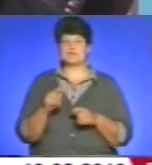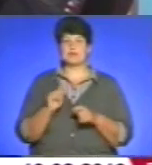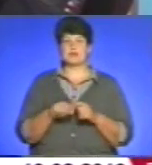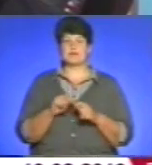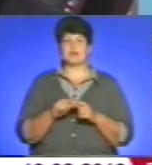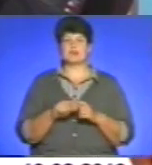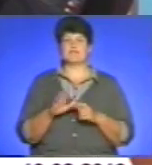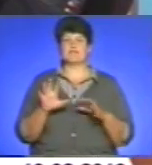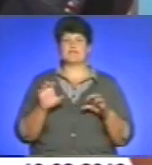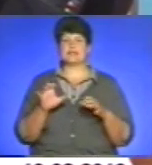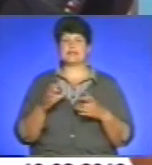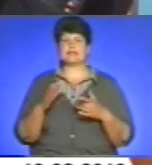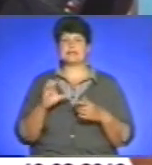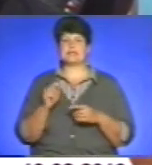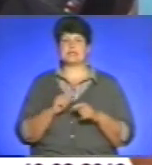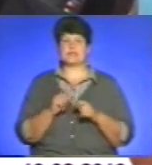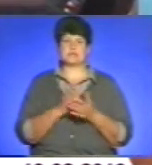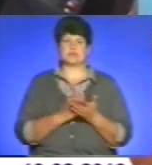ветеринарна і санітарна служби.